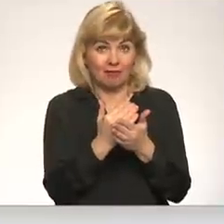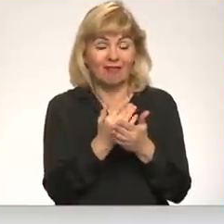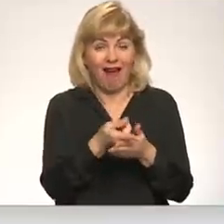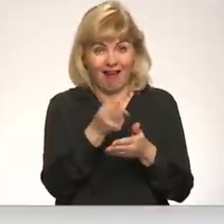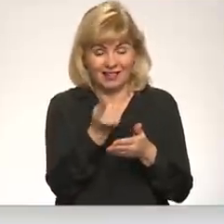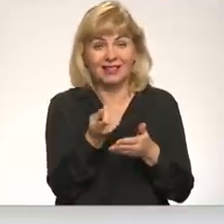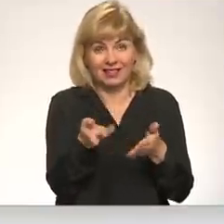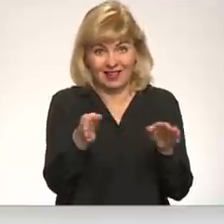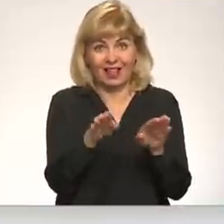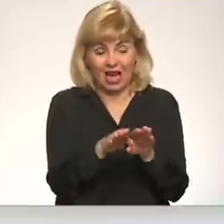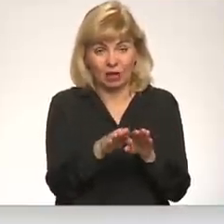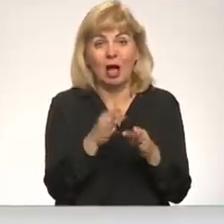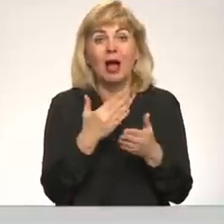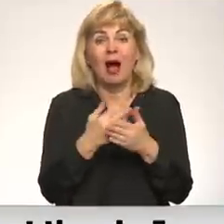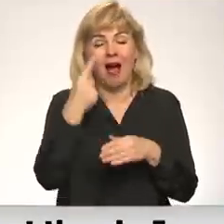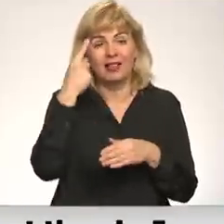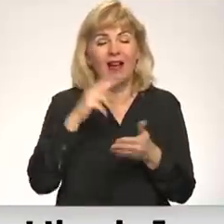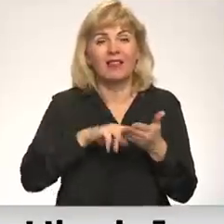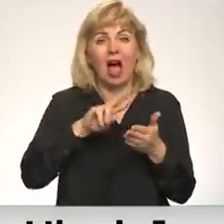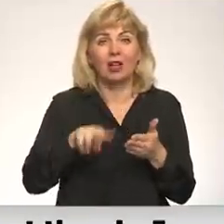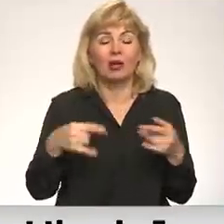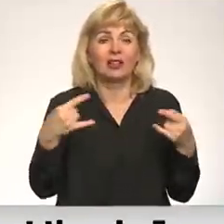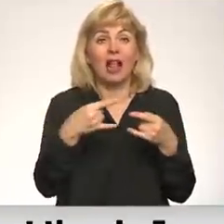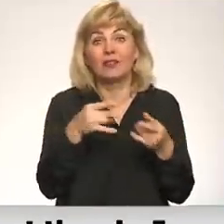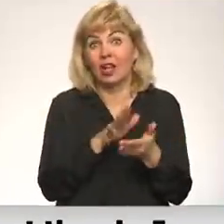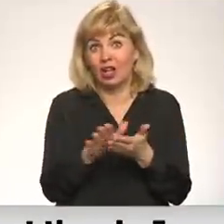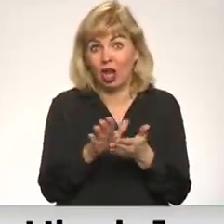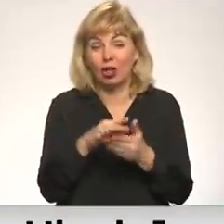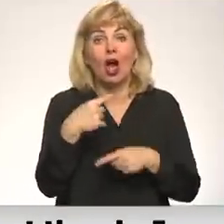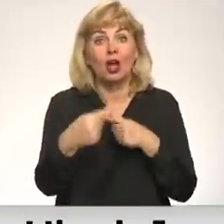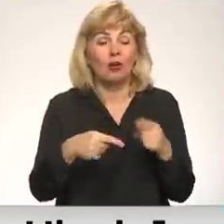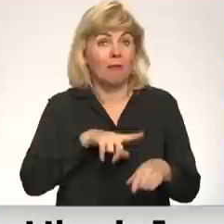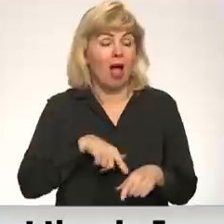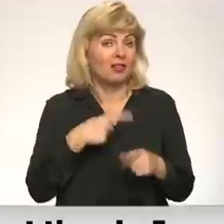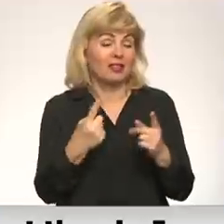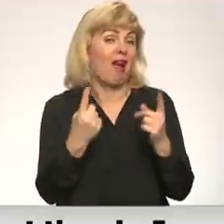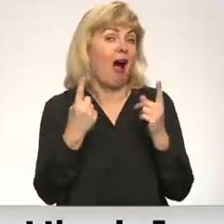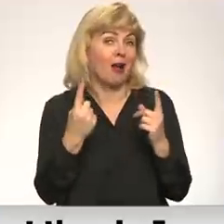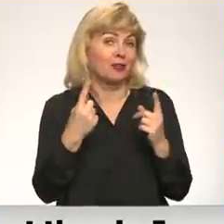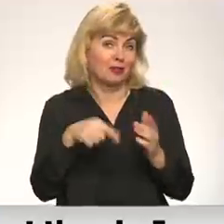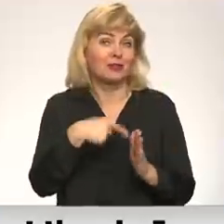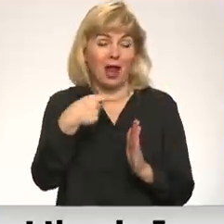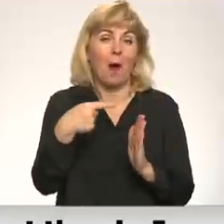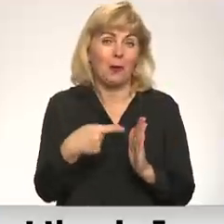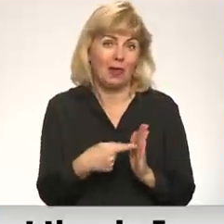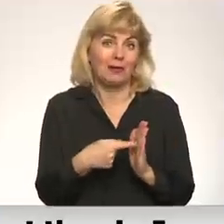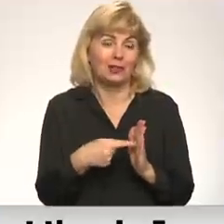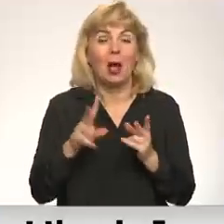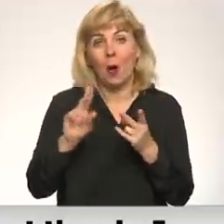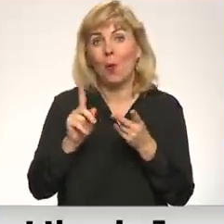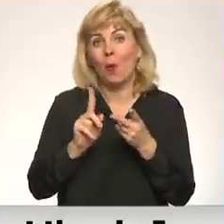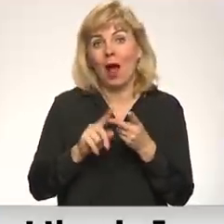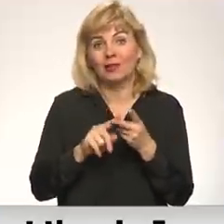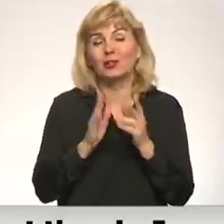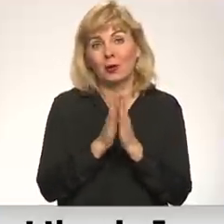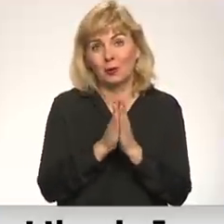lūdzu, atcerēsimies par nelegālo televīziju lietošanu, kas joprojām Latvijā ir aktuāls jautājums. Otrs ir,